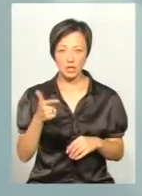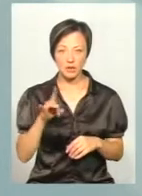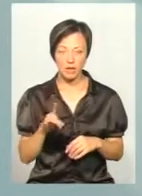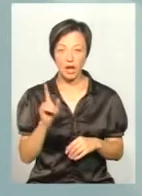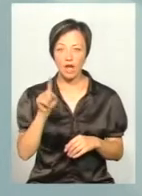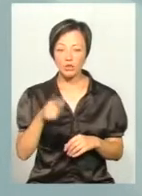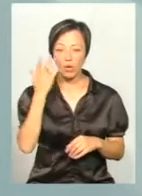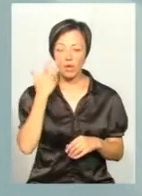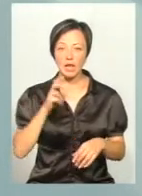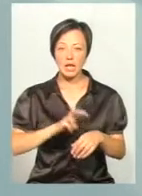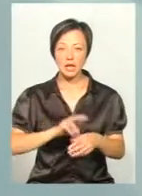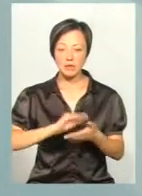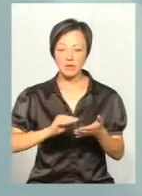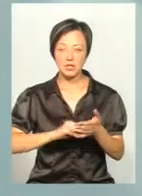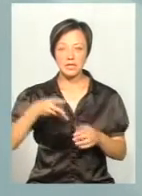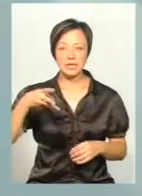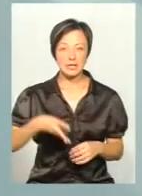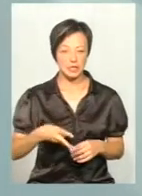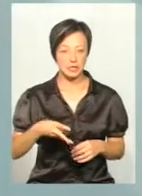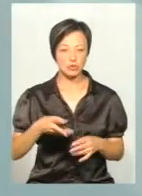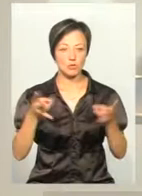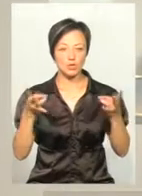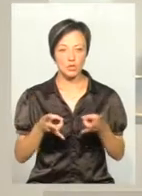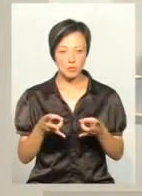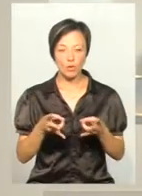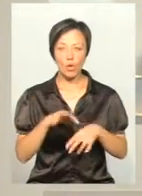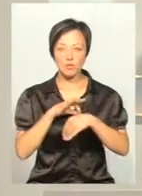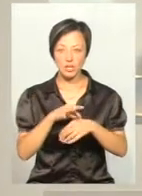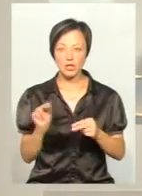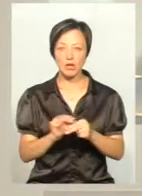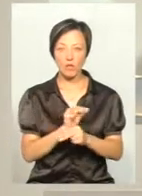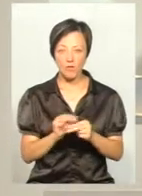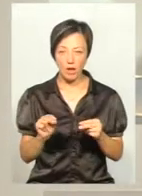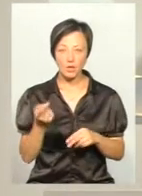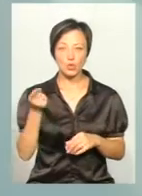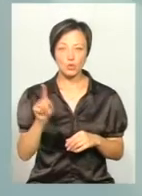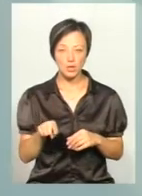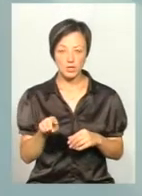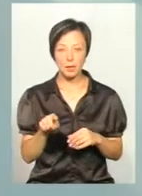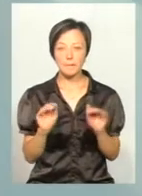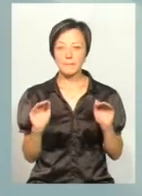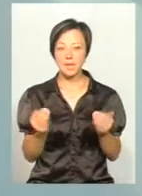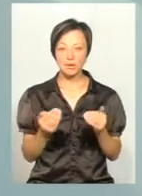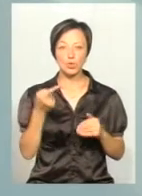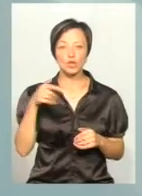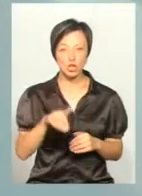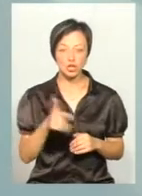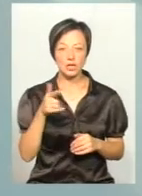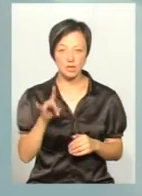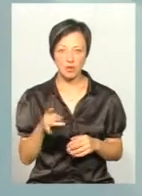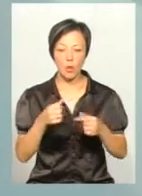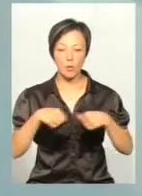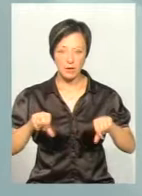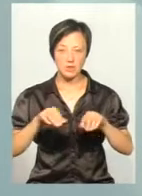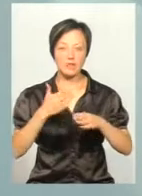Адже, коли лікар пише 3 тисячі потрібно для проведення лікування, то тоді мінімум 1 тисячу гривень